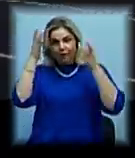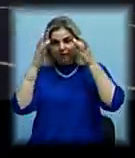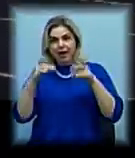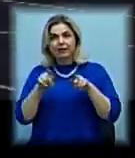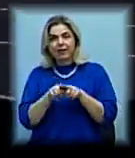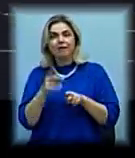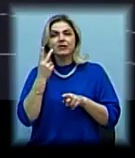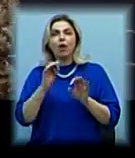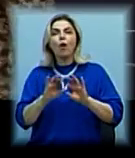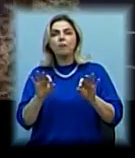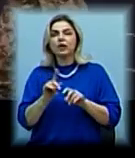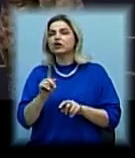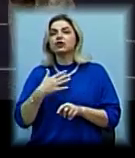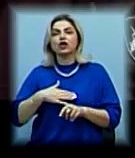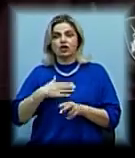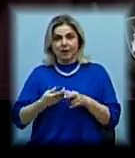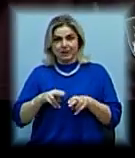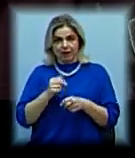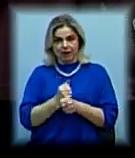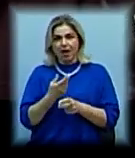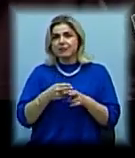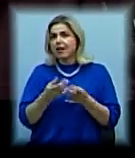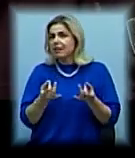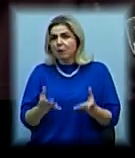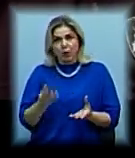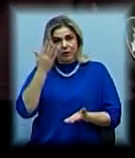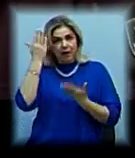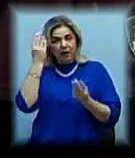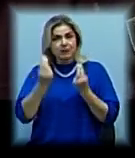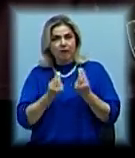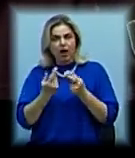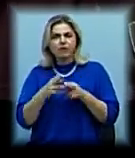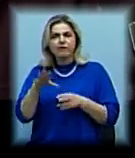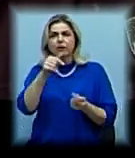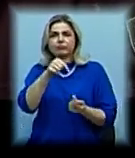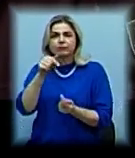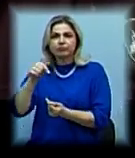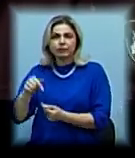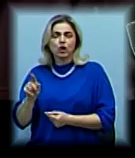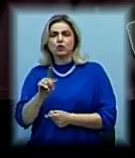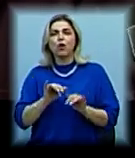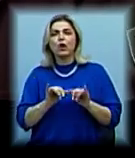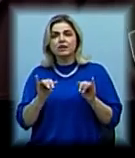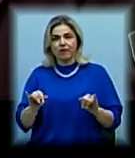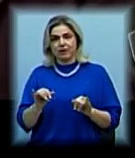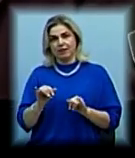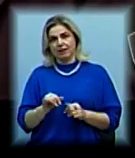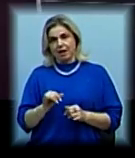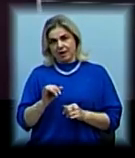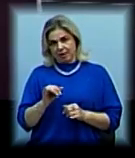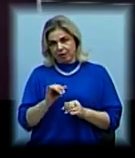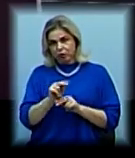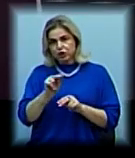Ми постійно пояснюємо, для чого це робиться. Це не просто якась гра розвага, а вона все має притамання її властивості, щоб не розвивалося з дітей воїнів.